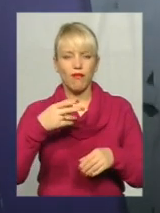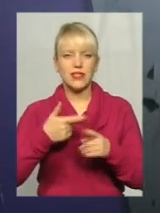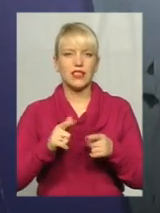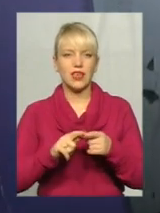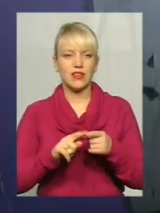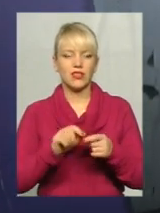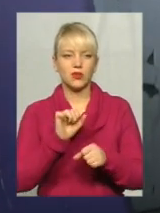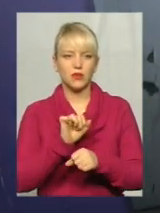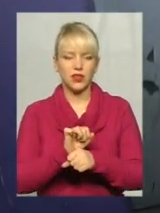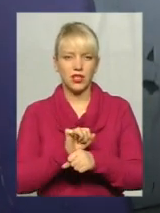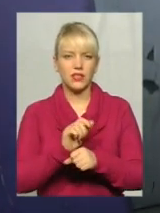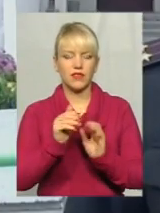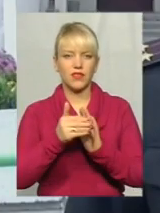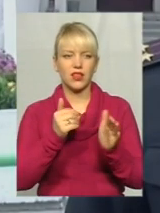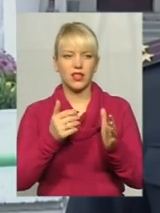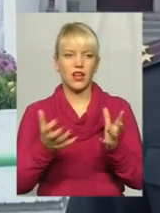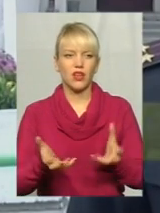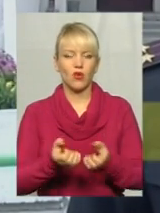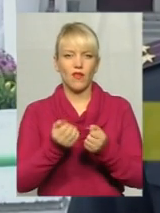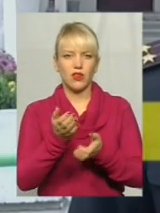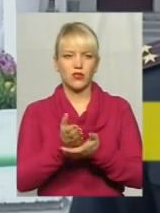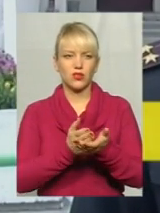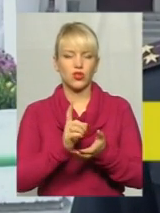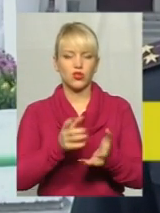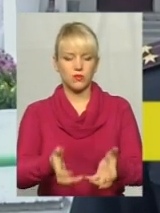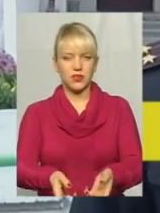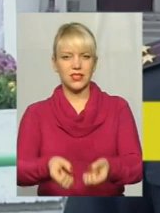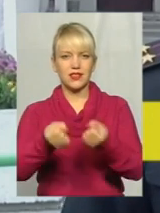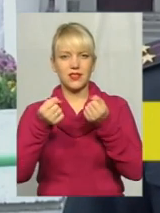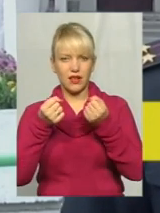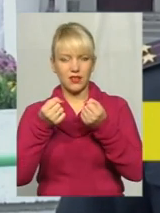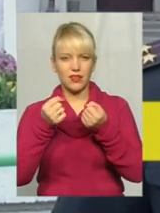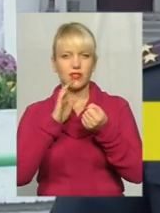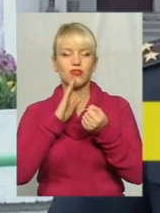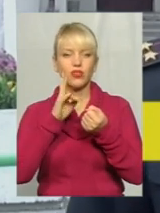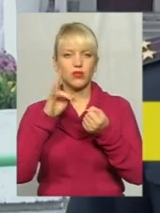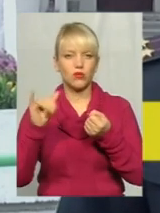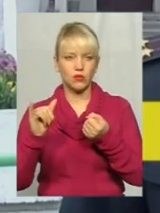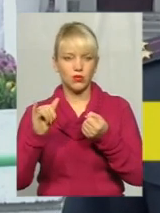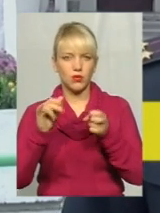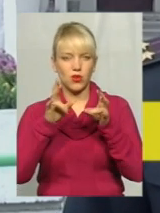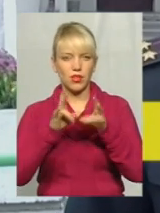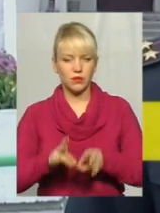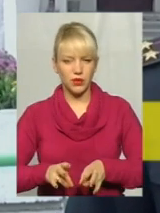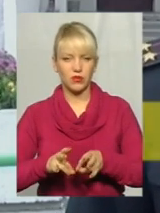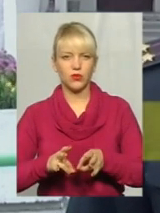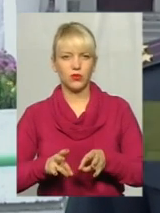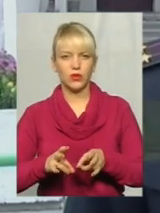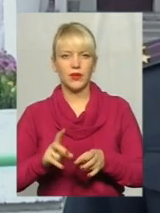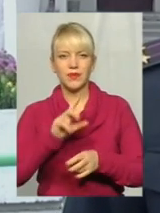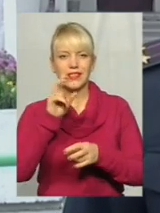рятувальників. Для того, щоб дістати потерпілу з шахти ліфту,